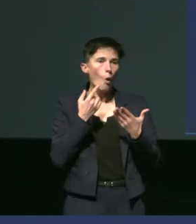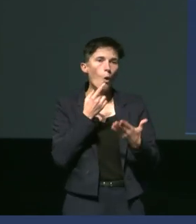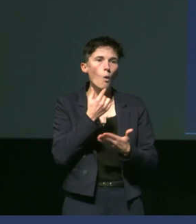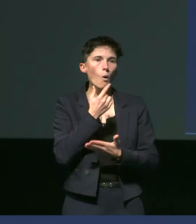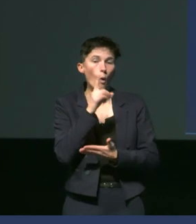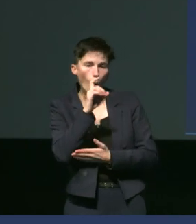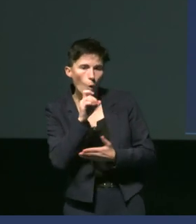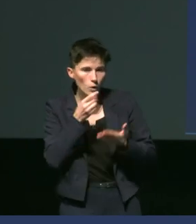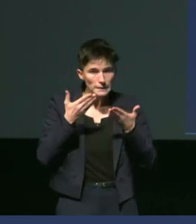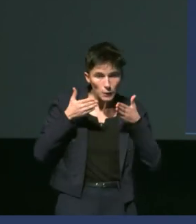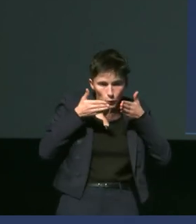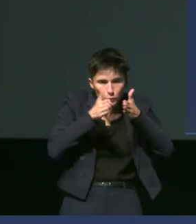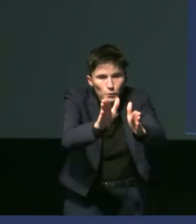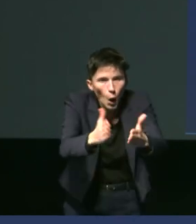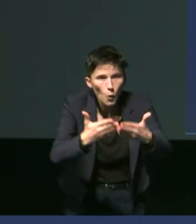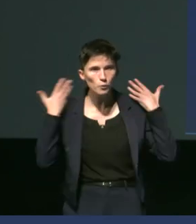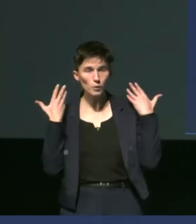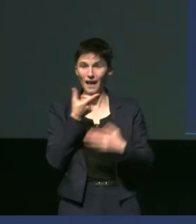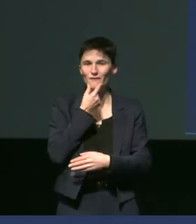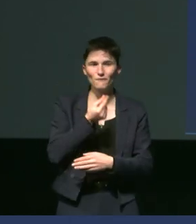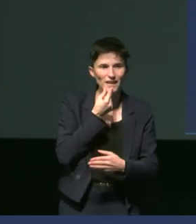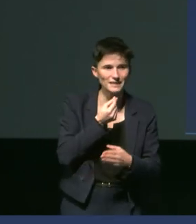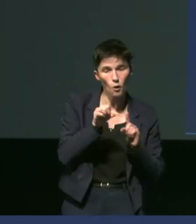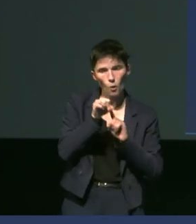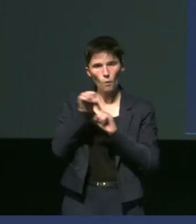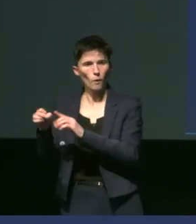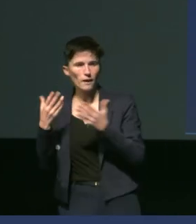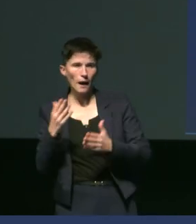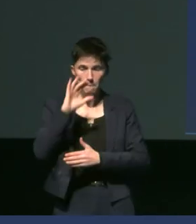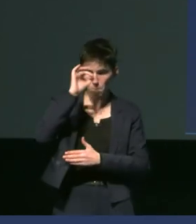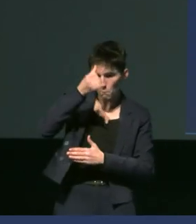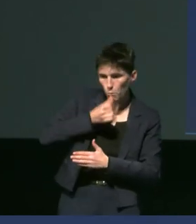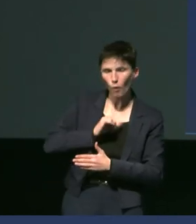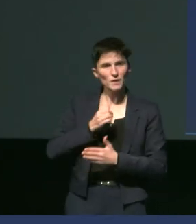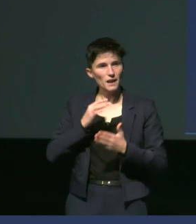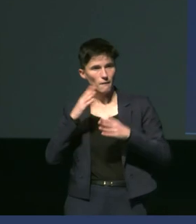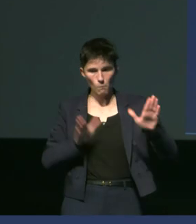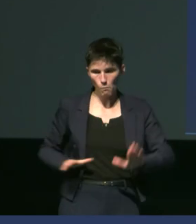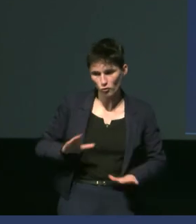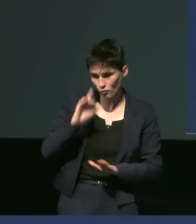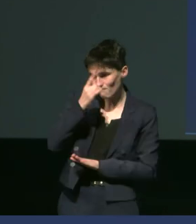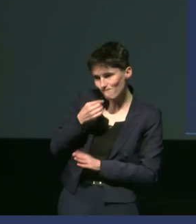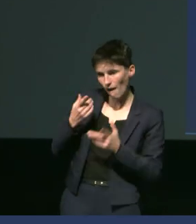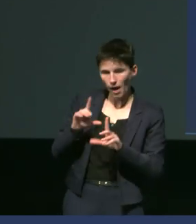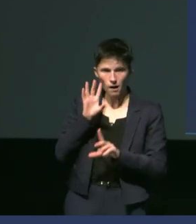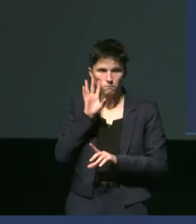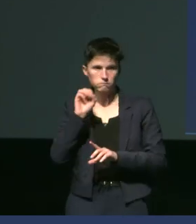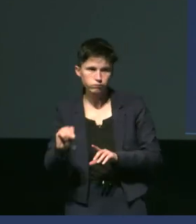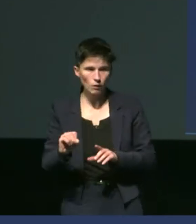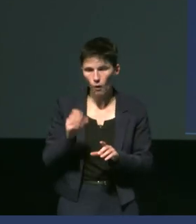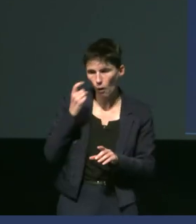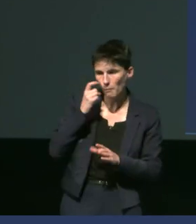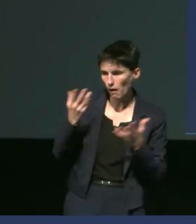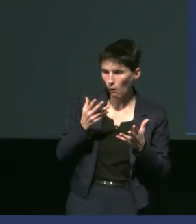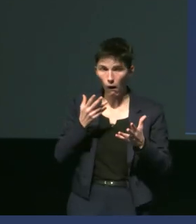sur votre droite le deuxième profil c'est le profil d'une forme de manchot et on voit que ce profil là crée beaucoup moins de